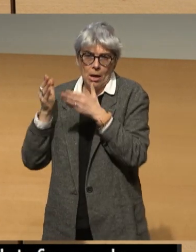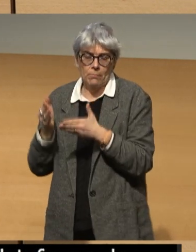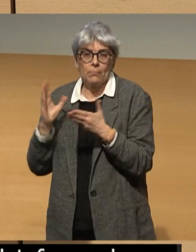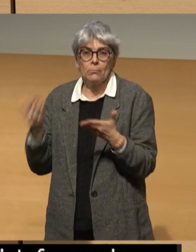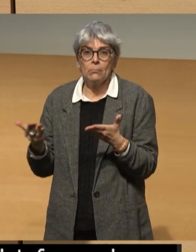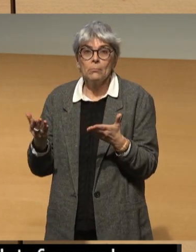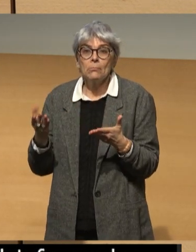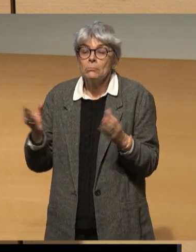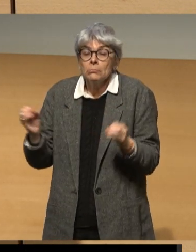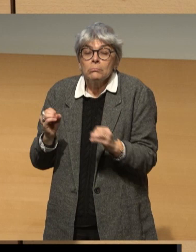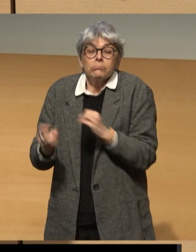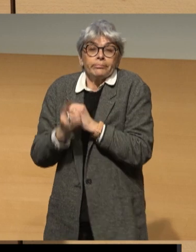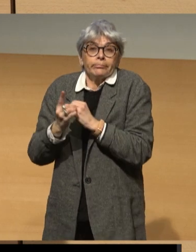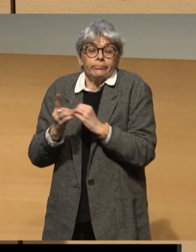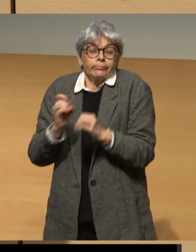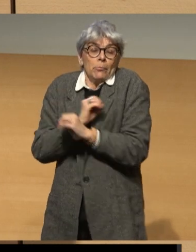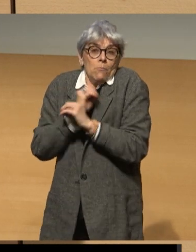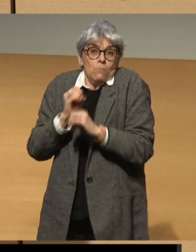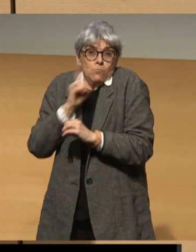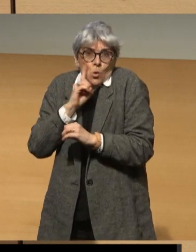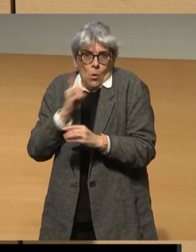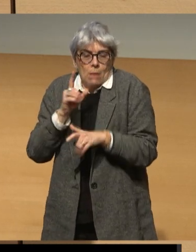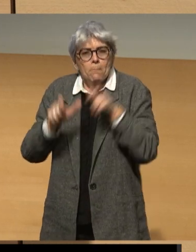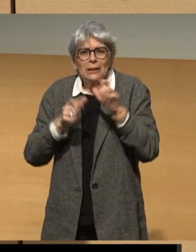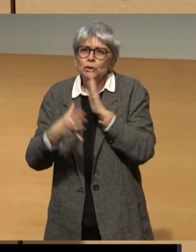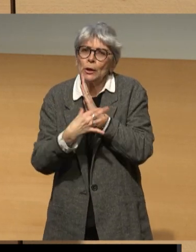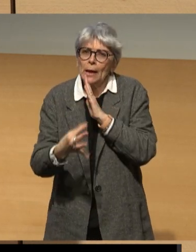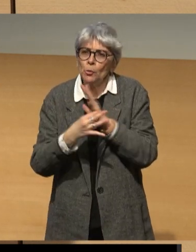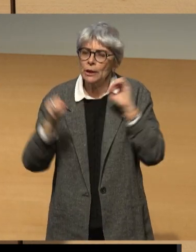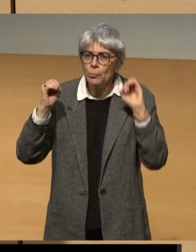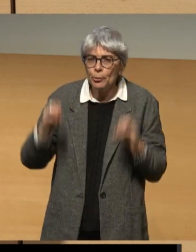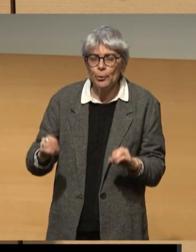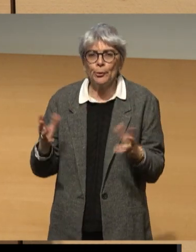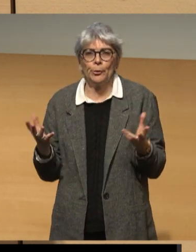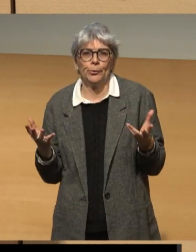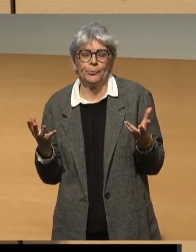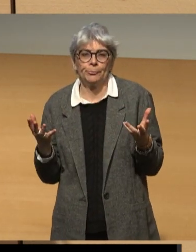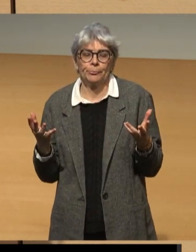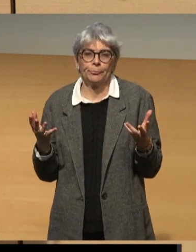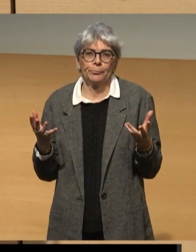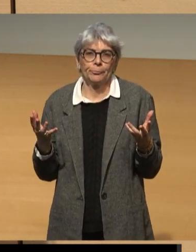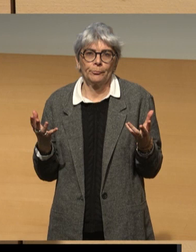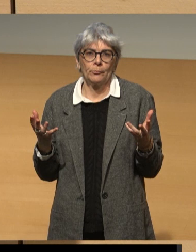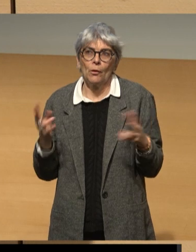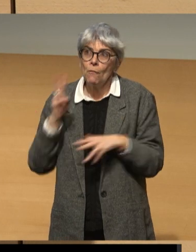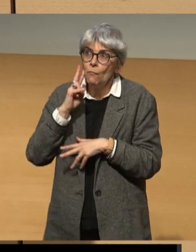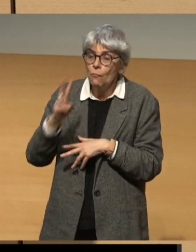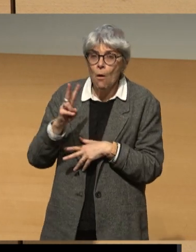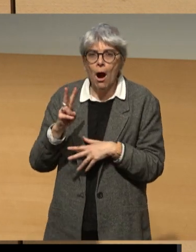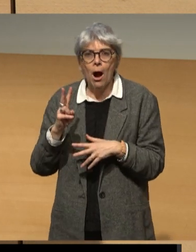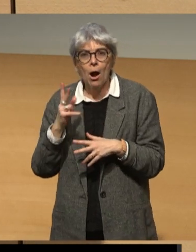innovation parce qu'elle permet aux abonnés de voir leur vie